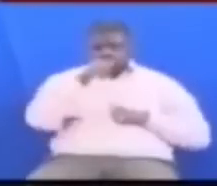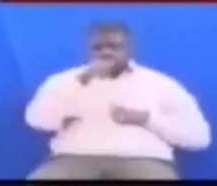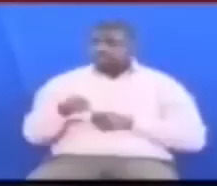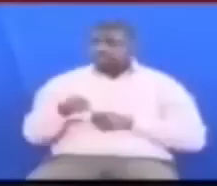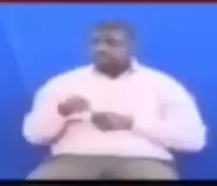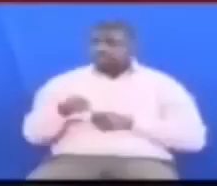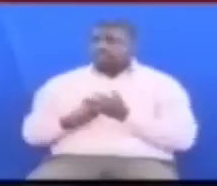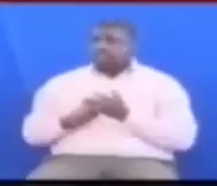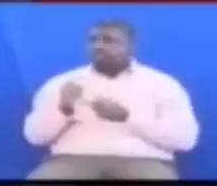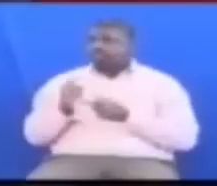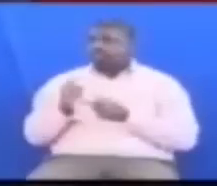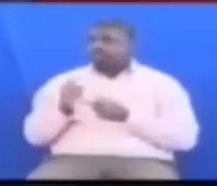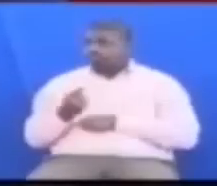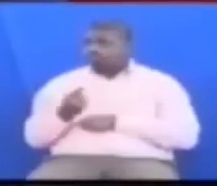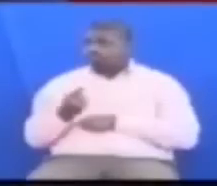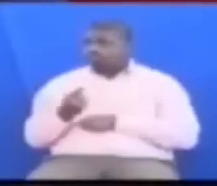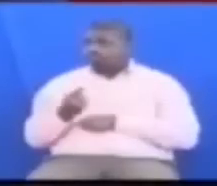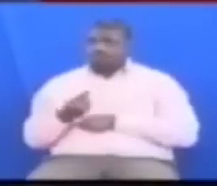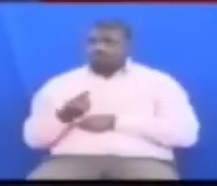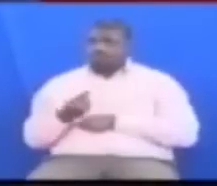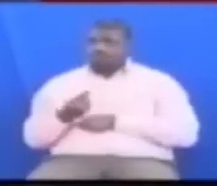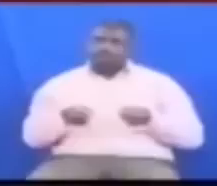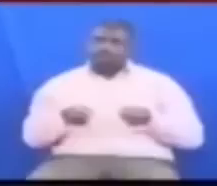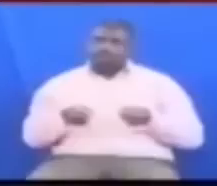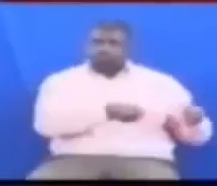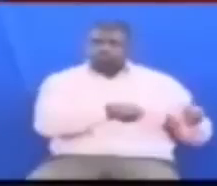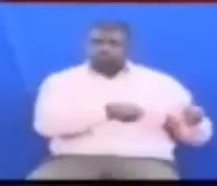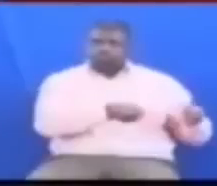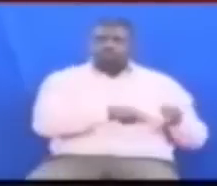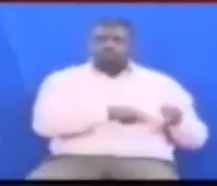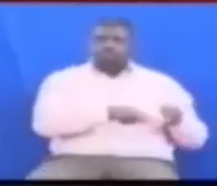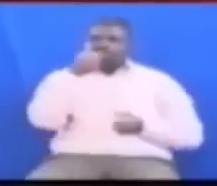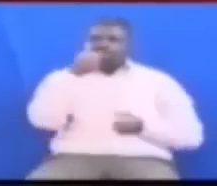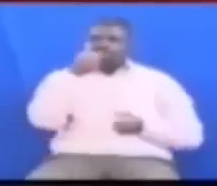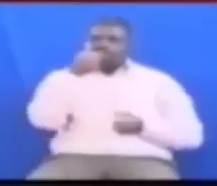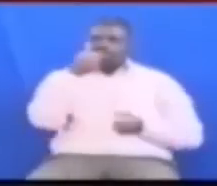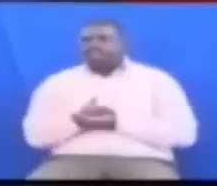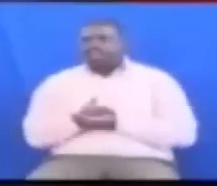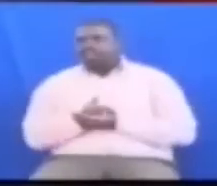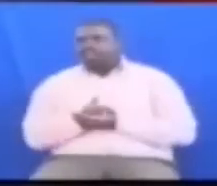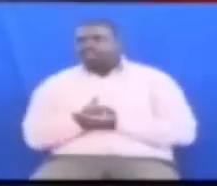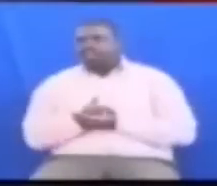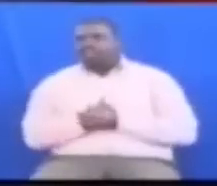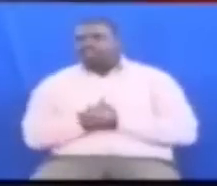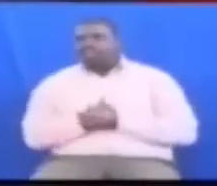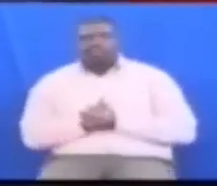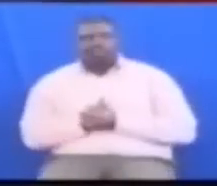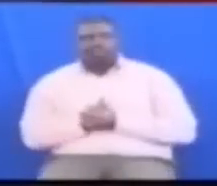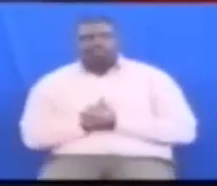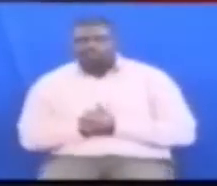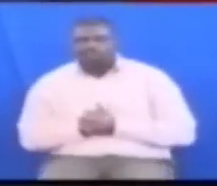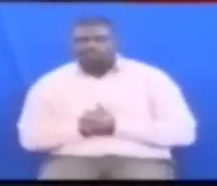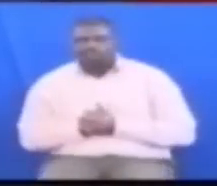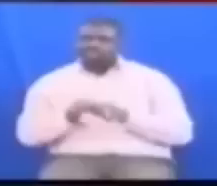kuhisabu kura Kuende kungania masanduku Ya watu waliofanya maamuzi Tunaomba sana Kwa mba tamakweli tunatadi amani ya kweli